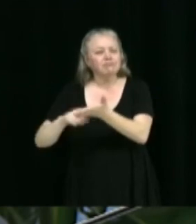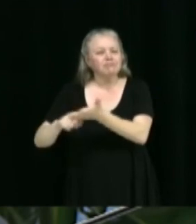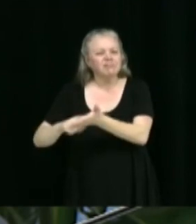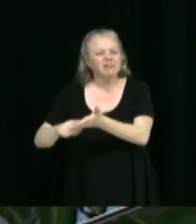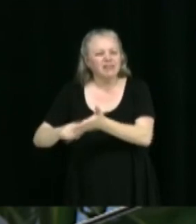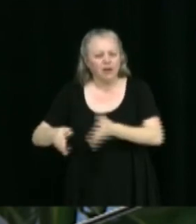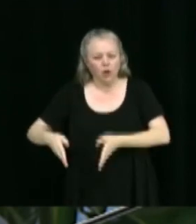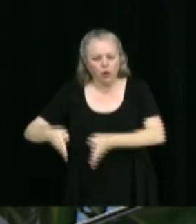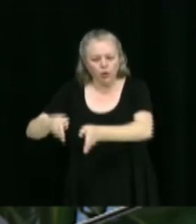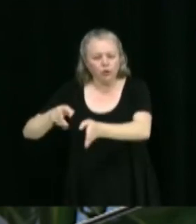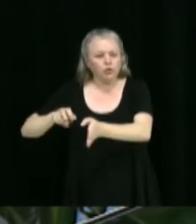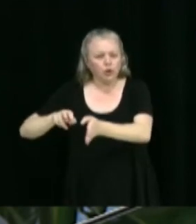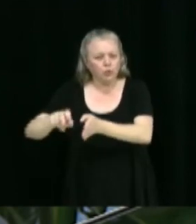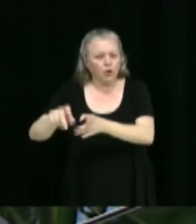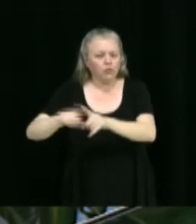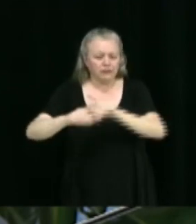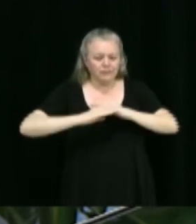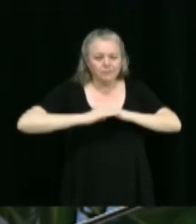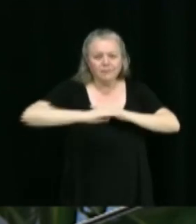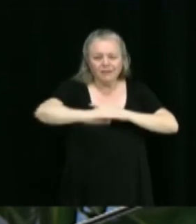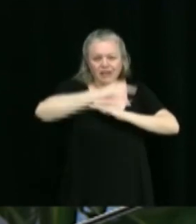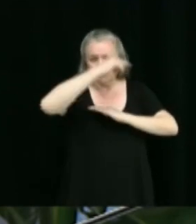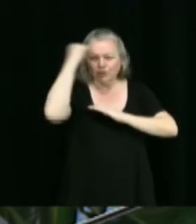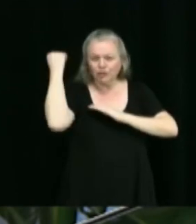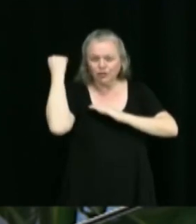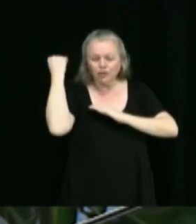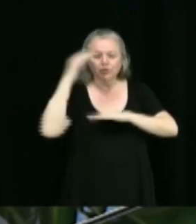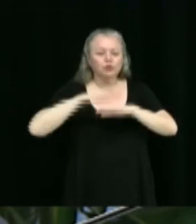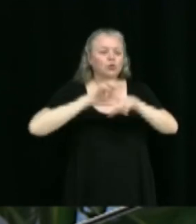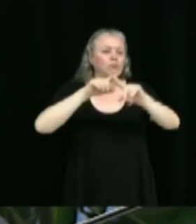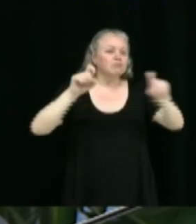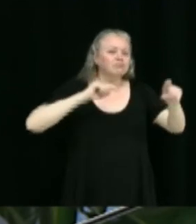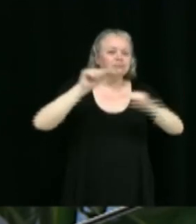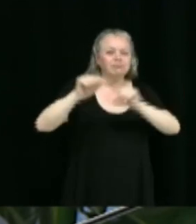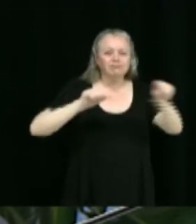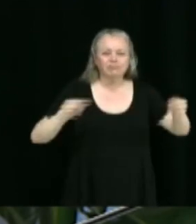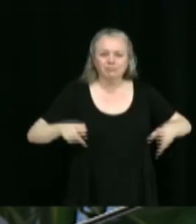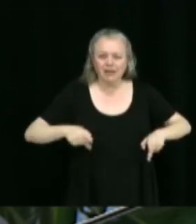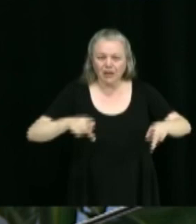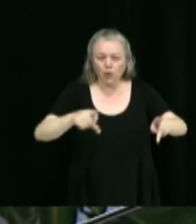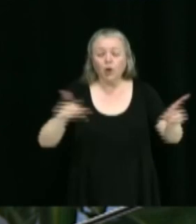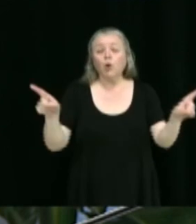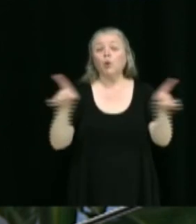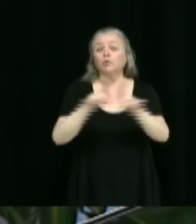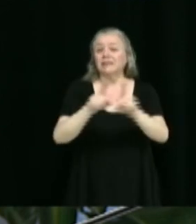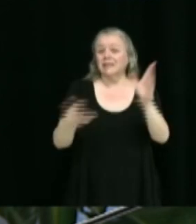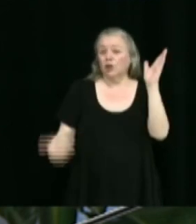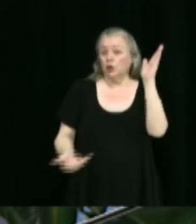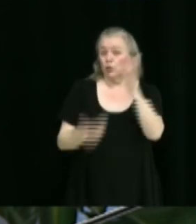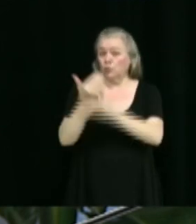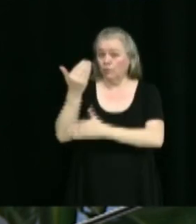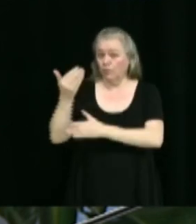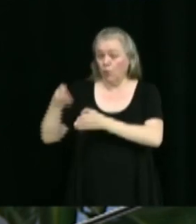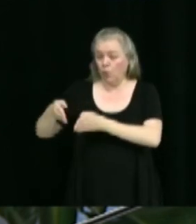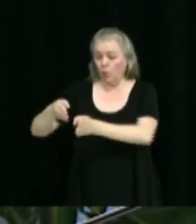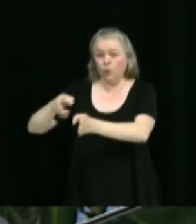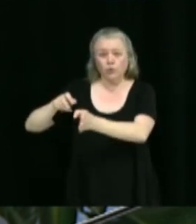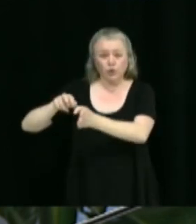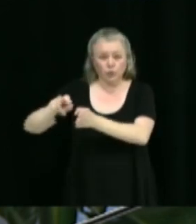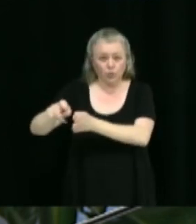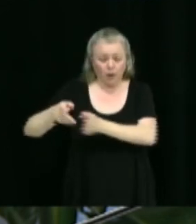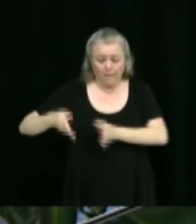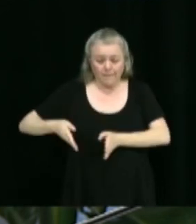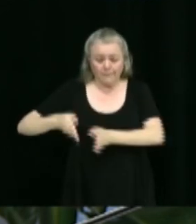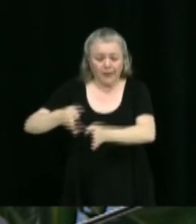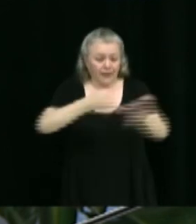trottoirs et de pavage sur diverses rues de la municipalité, incluant la construction de nouveaux trottoirs, de bandes cyclables, de pistes